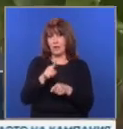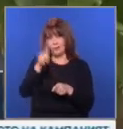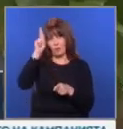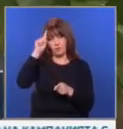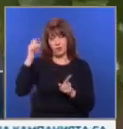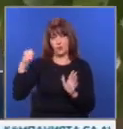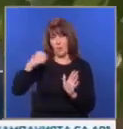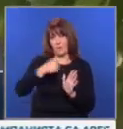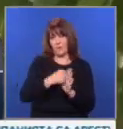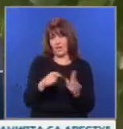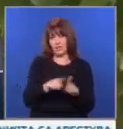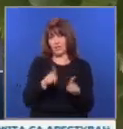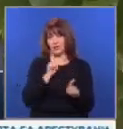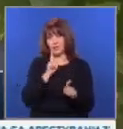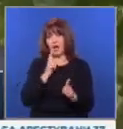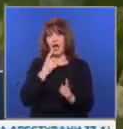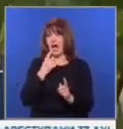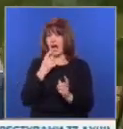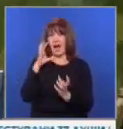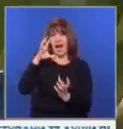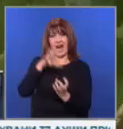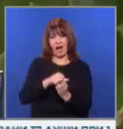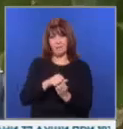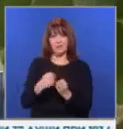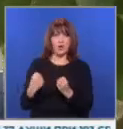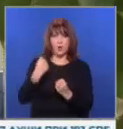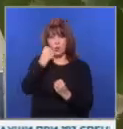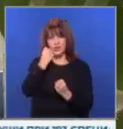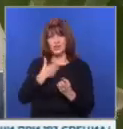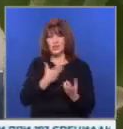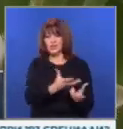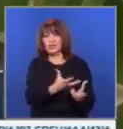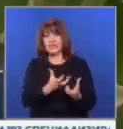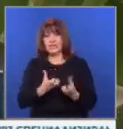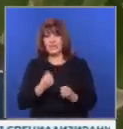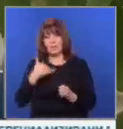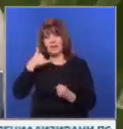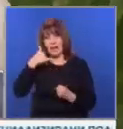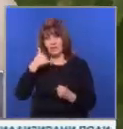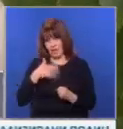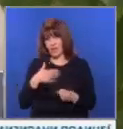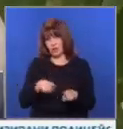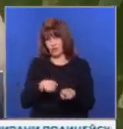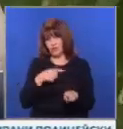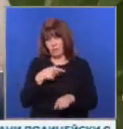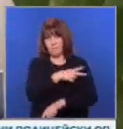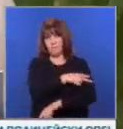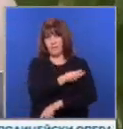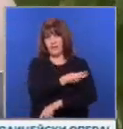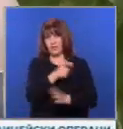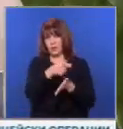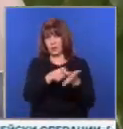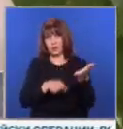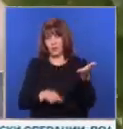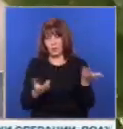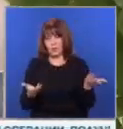Тя ме хапеше, удраше, опитваше да си вземе телефона. И имам всичко медицинско, съм си извадил за това и така.